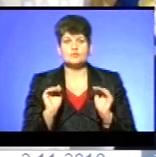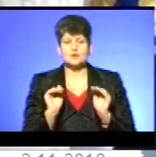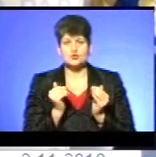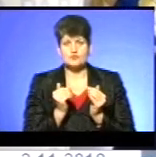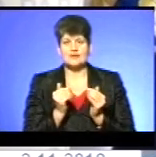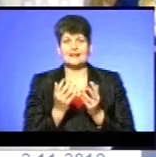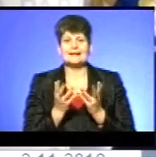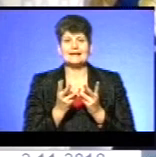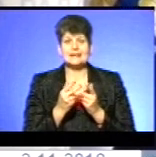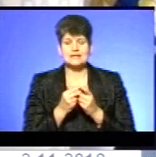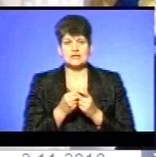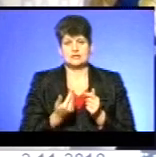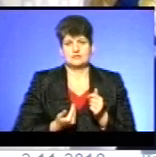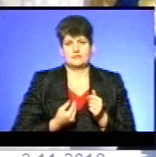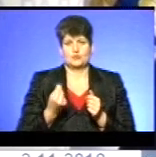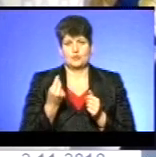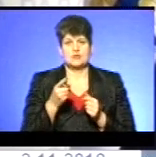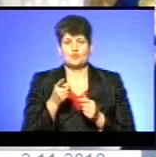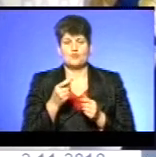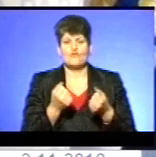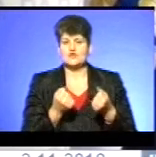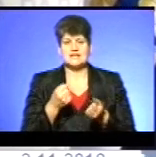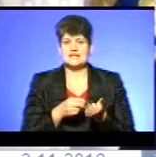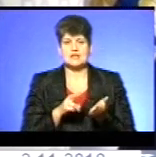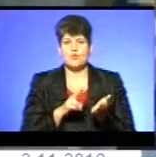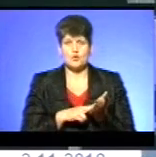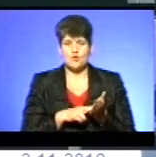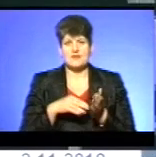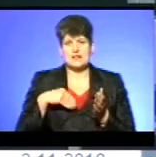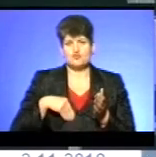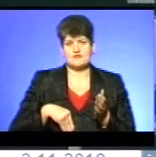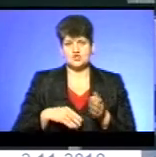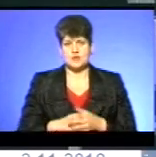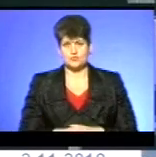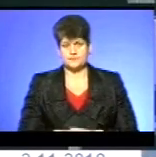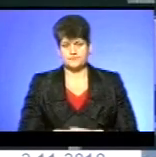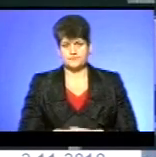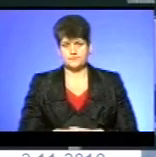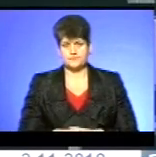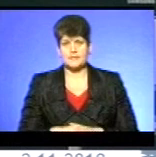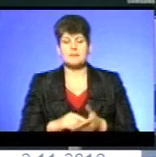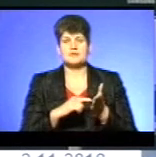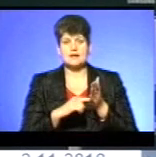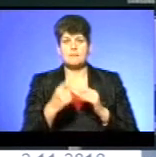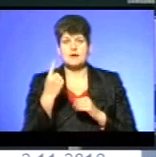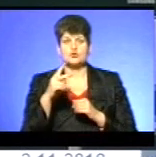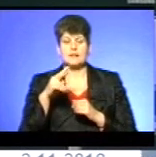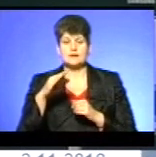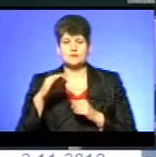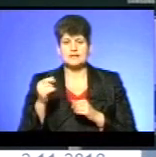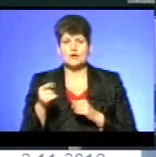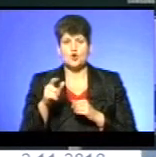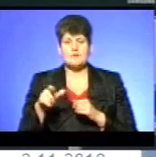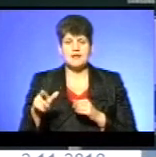гутівки, яку водії не обліковують і кладуть в кишені. Зазначу, з 1 листопада тернополяни